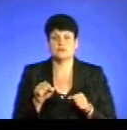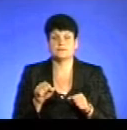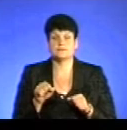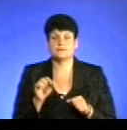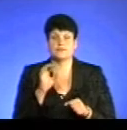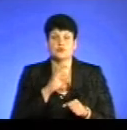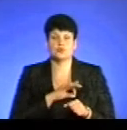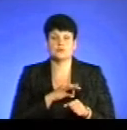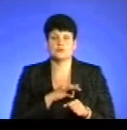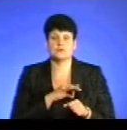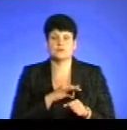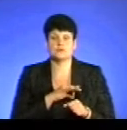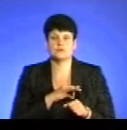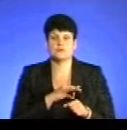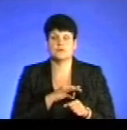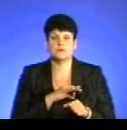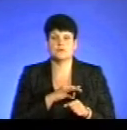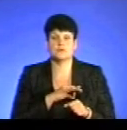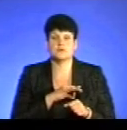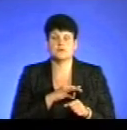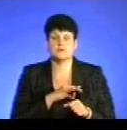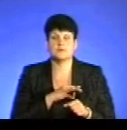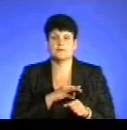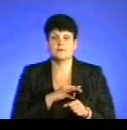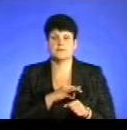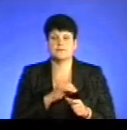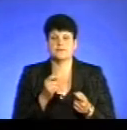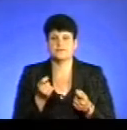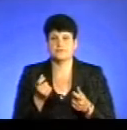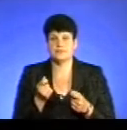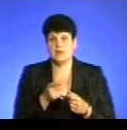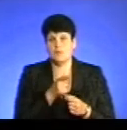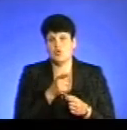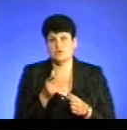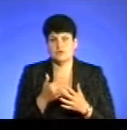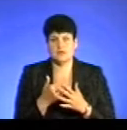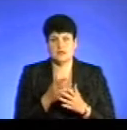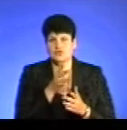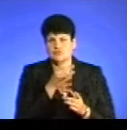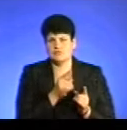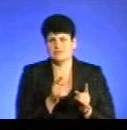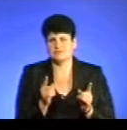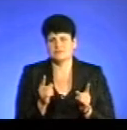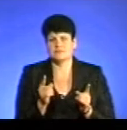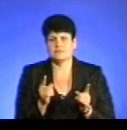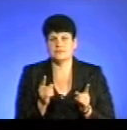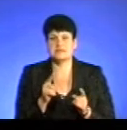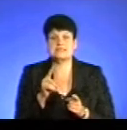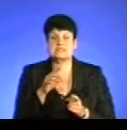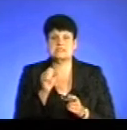ці препарати на протязі певного часу, але за